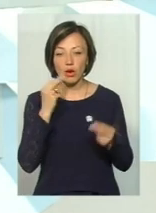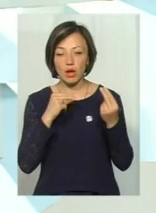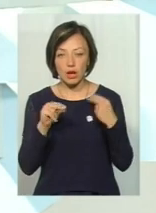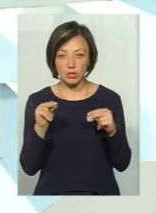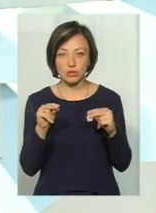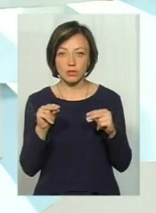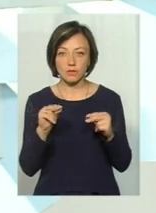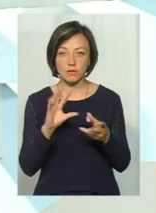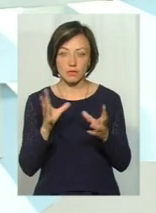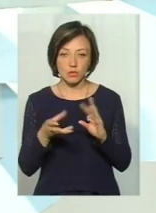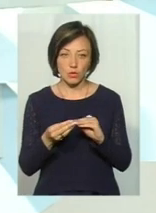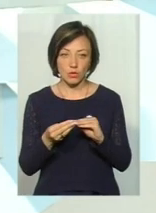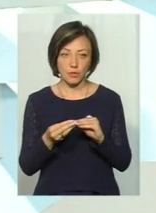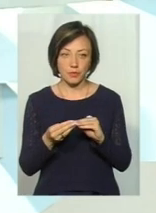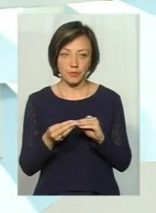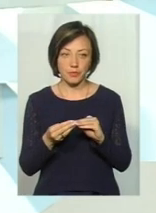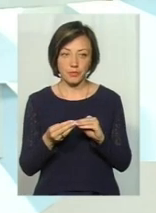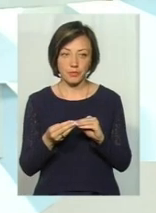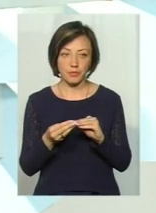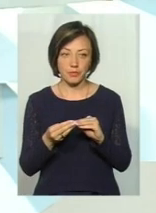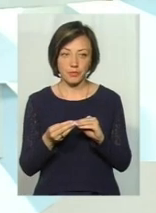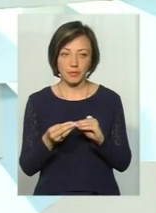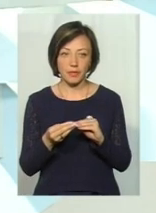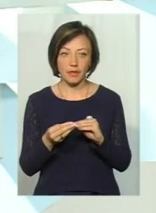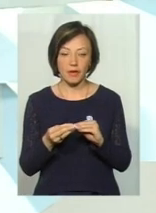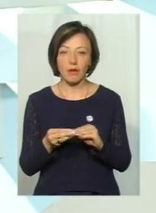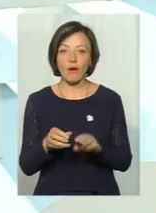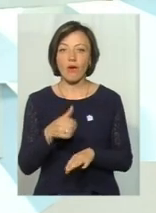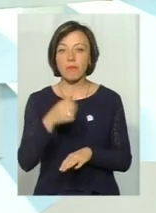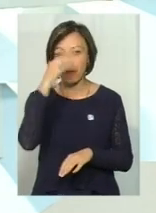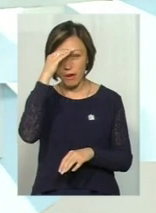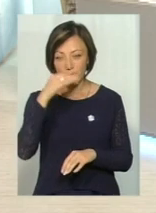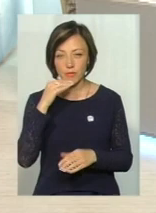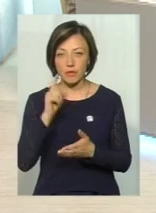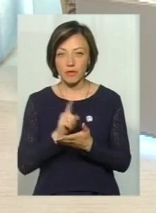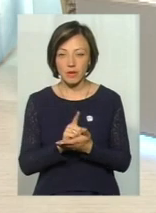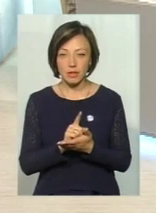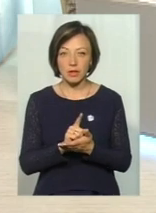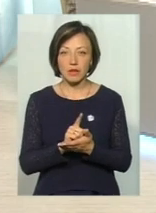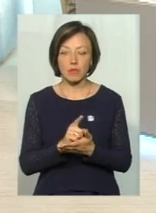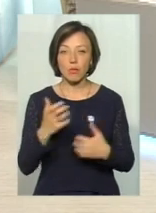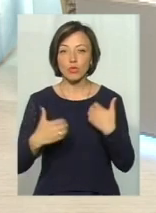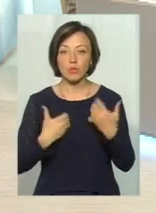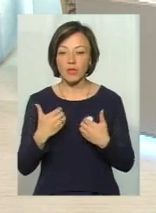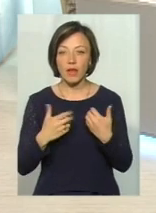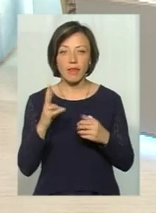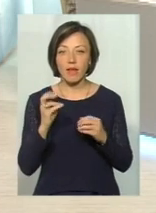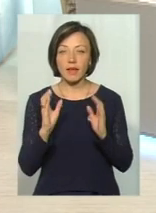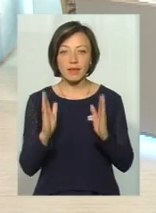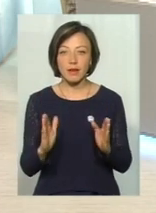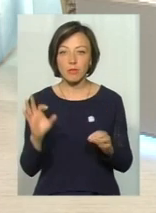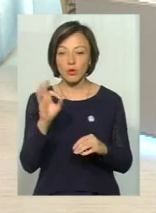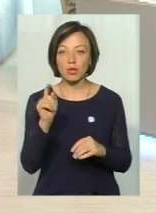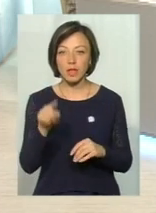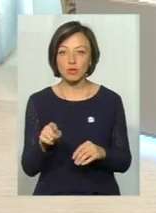всього, голова сім'ї, батько, він повинен пробуватися не тільки про те,